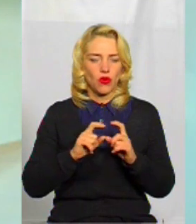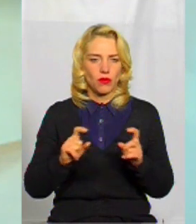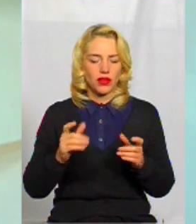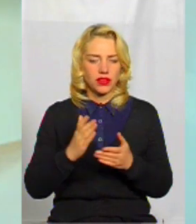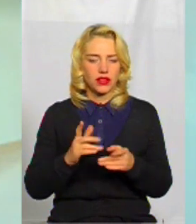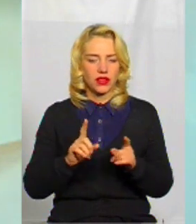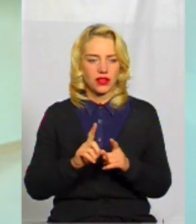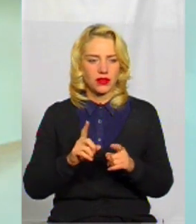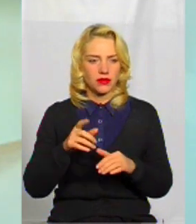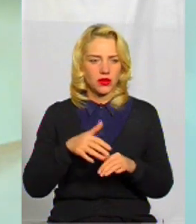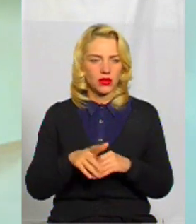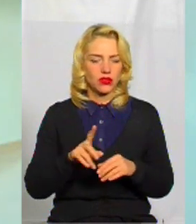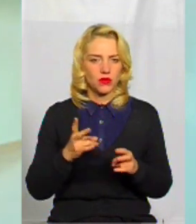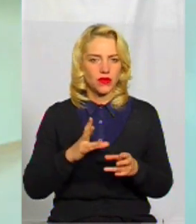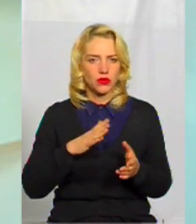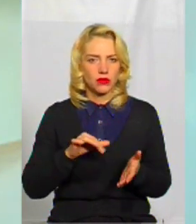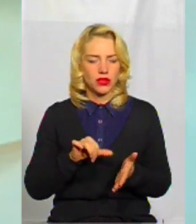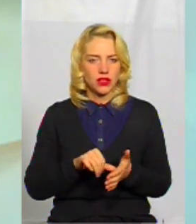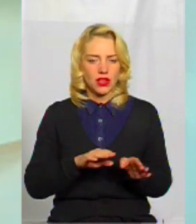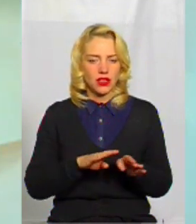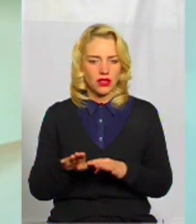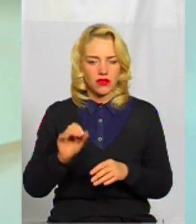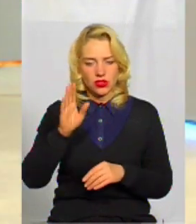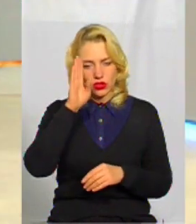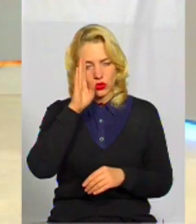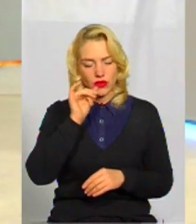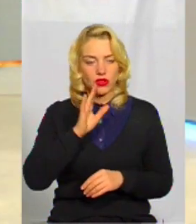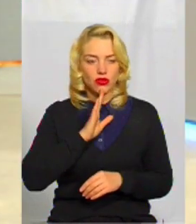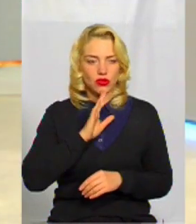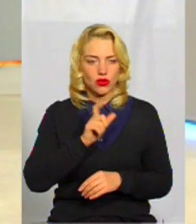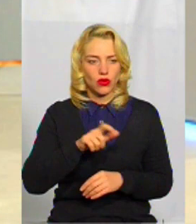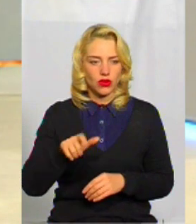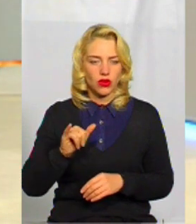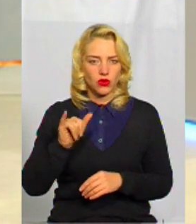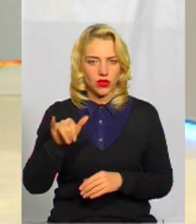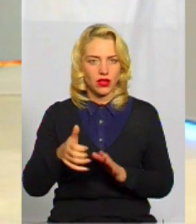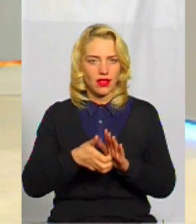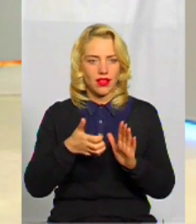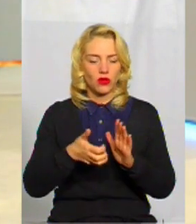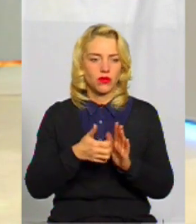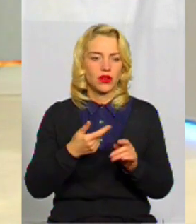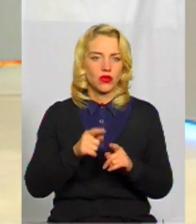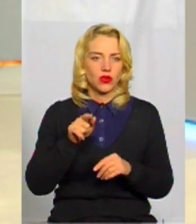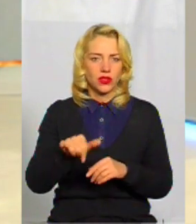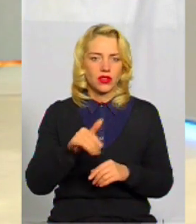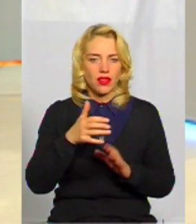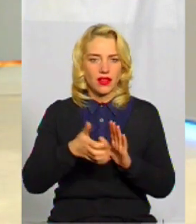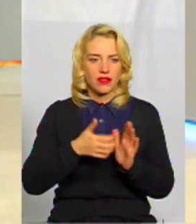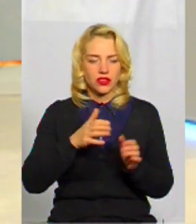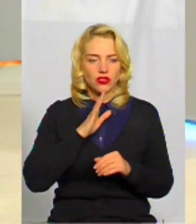критерія, що має бути представлена рівність і жінок, і чоловіків у компанії, і в них недобір, в них не вистачає жінок.